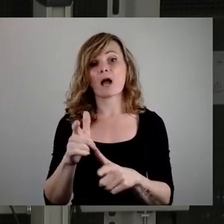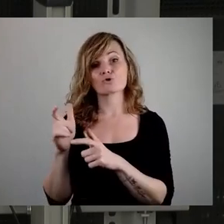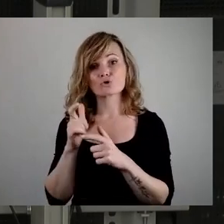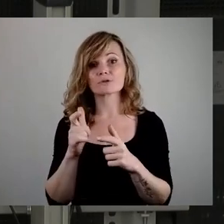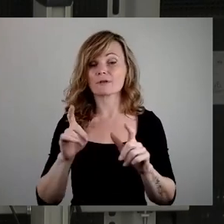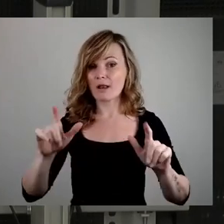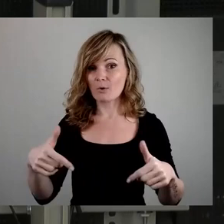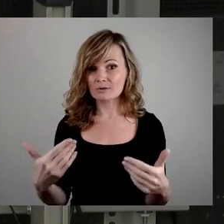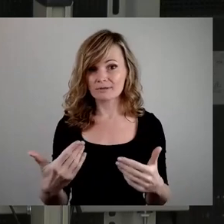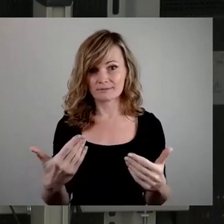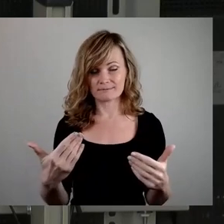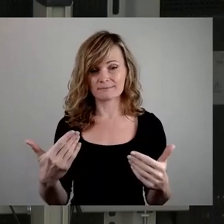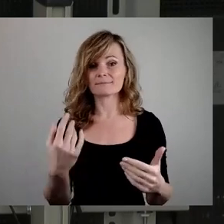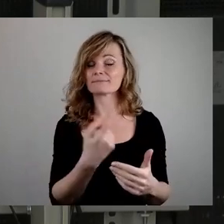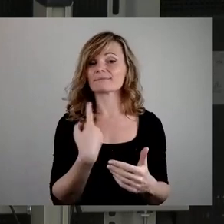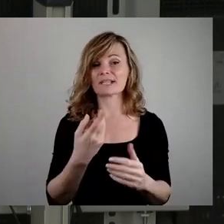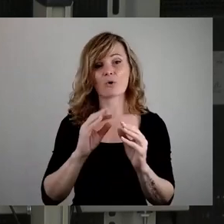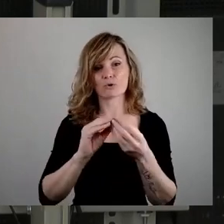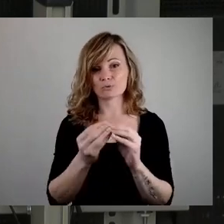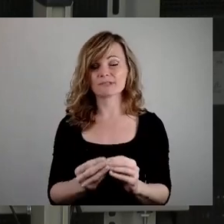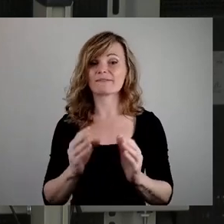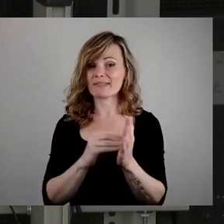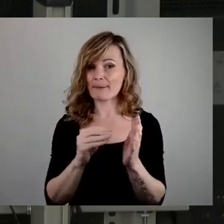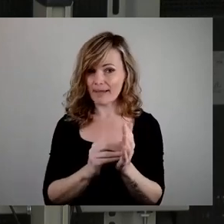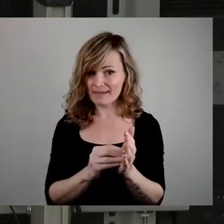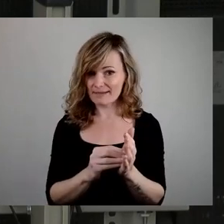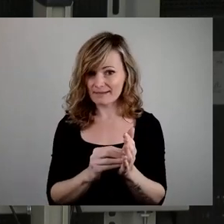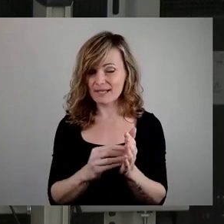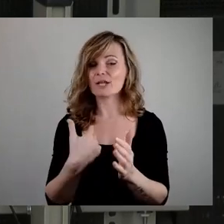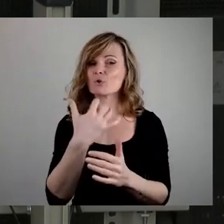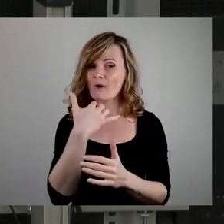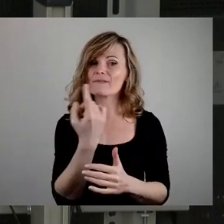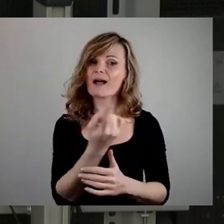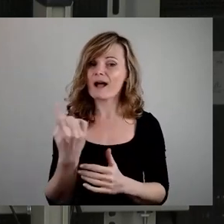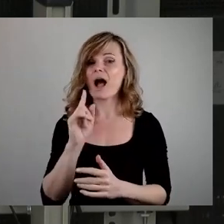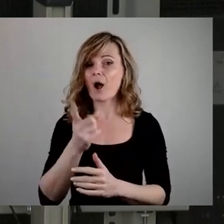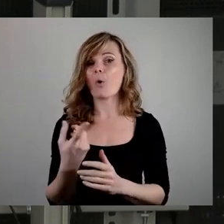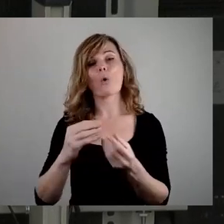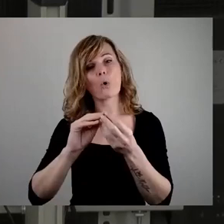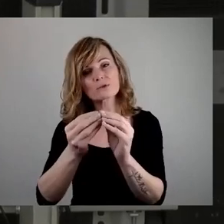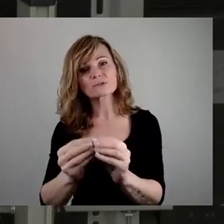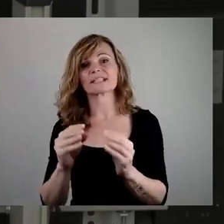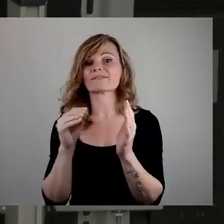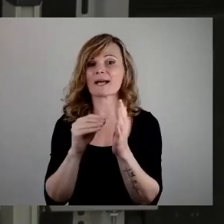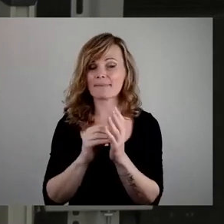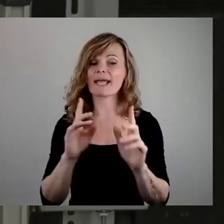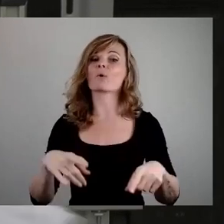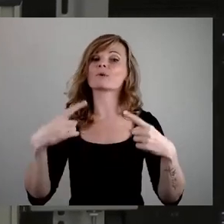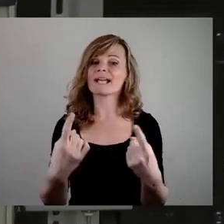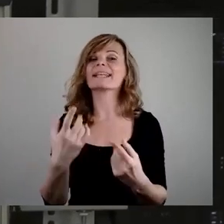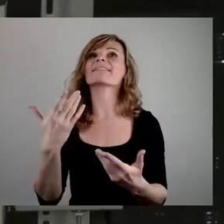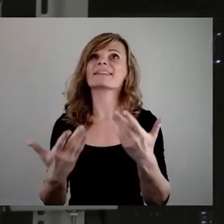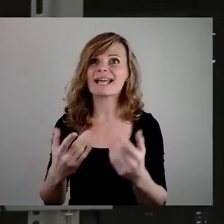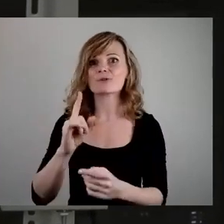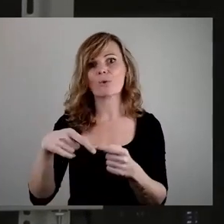da werden wir uns konstruktiv daran beteiligen. Und ich kann nur hoffen, dass alle anderen das auch tun, damit wir das dann vielleicht doch mal für